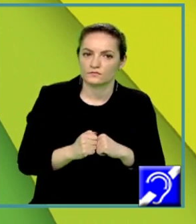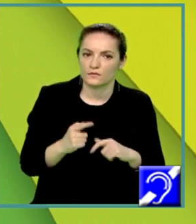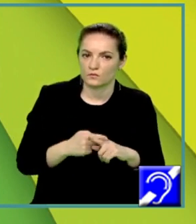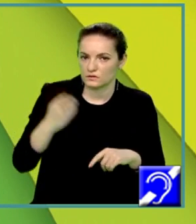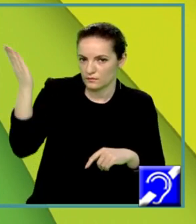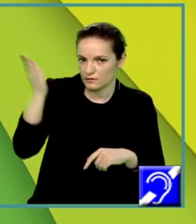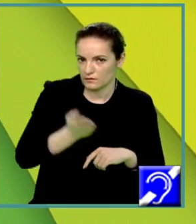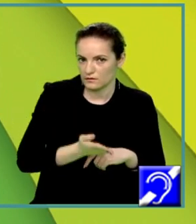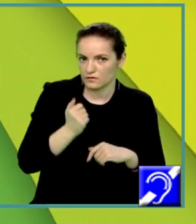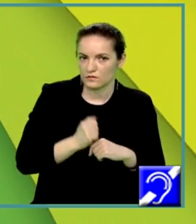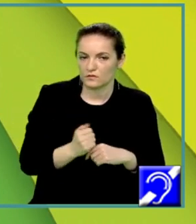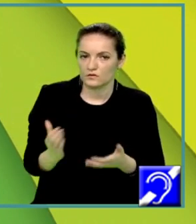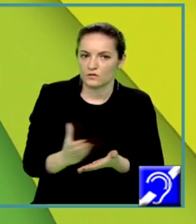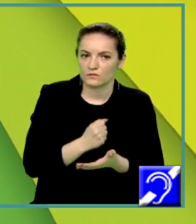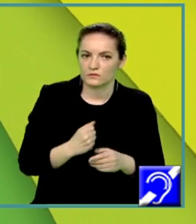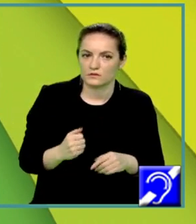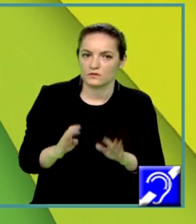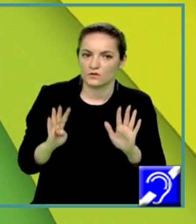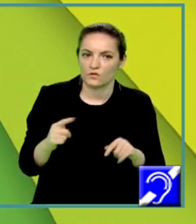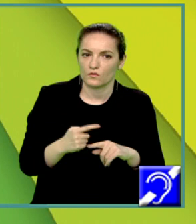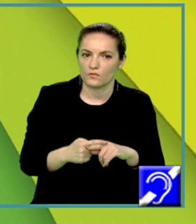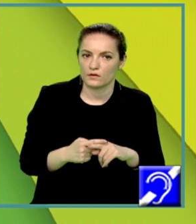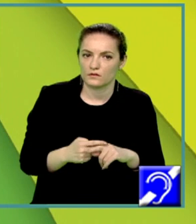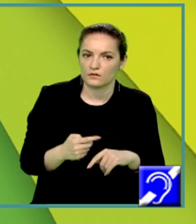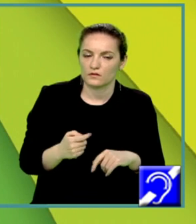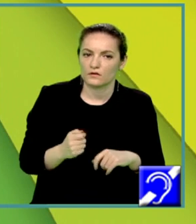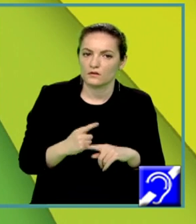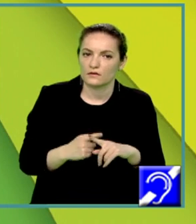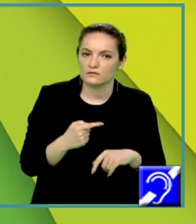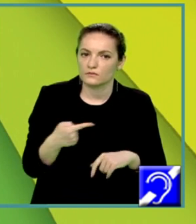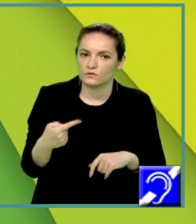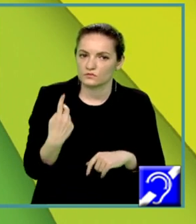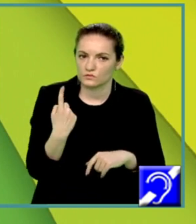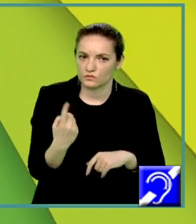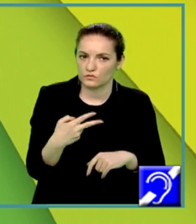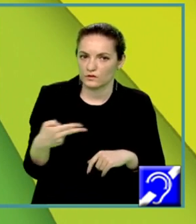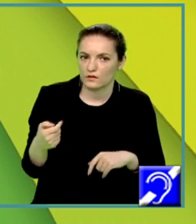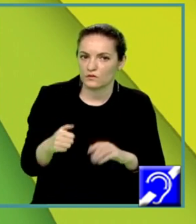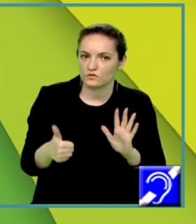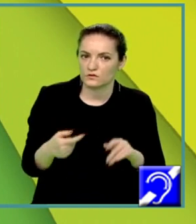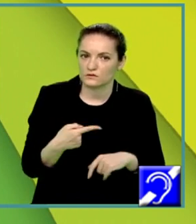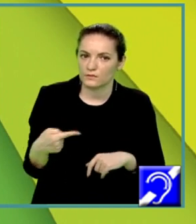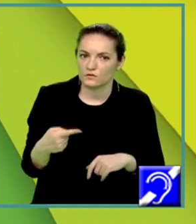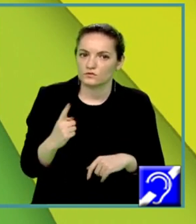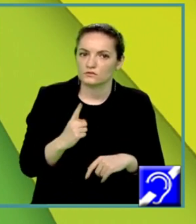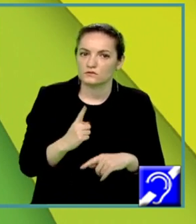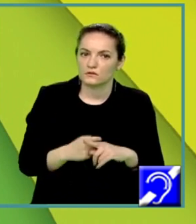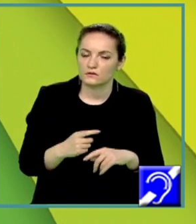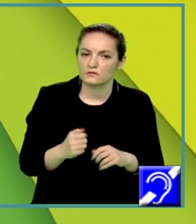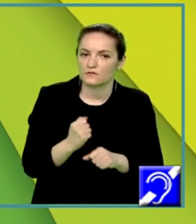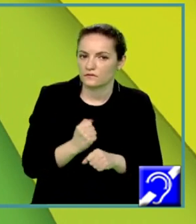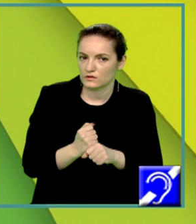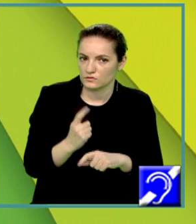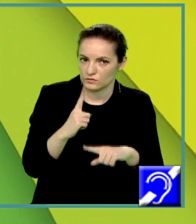diagonală și obținem 9 pe lângă x minus 1 este egal cu 6 minus x. Efectuăm în mulțirile, desfacem